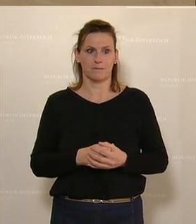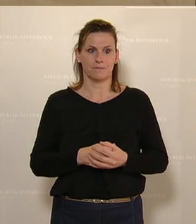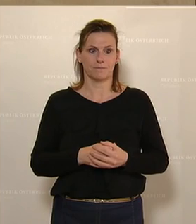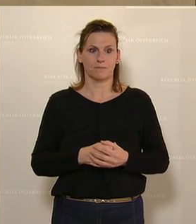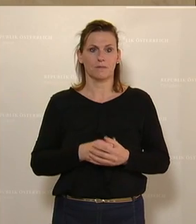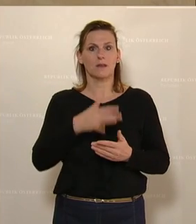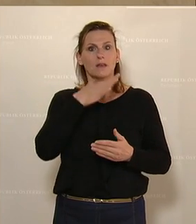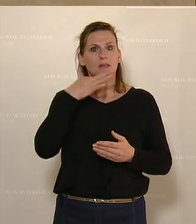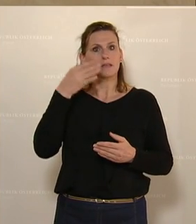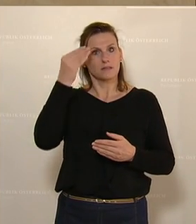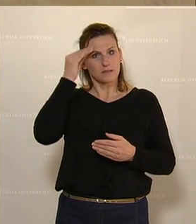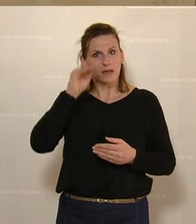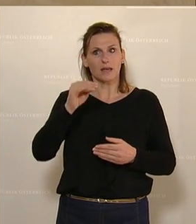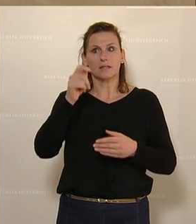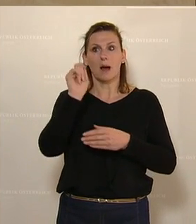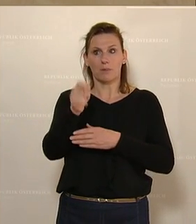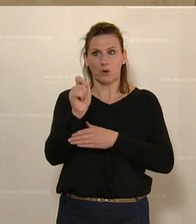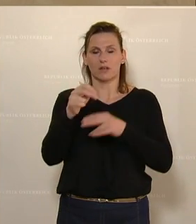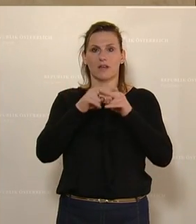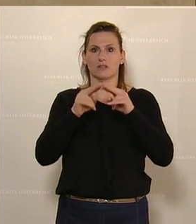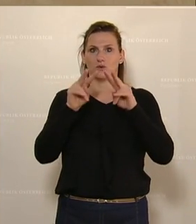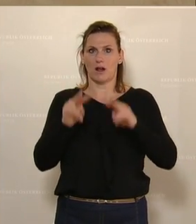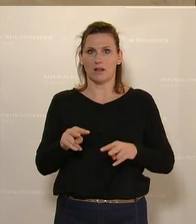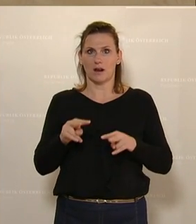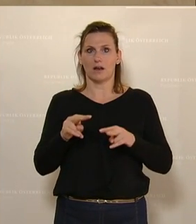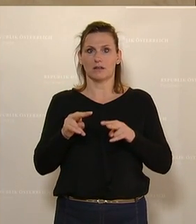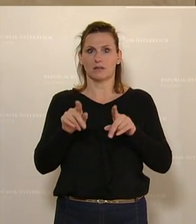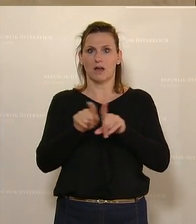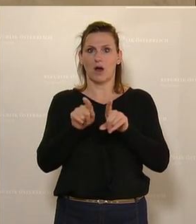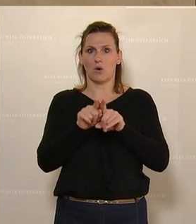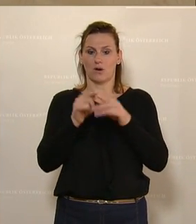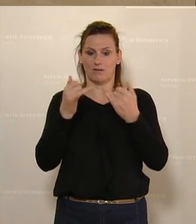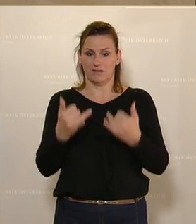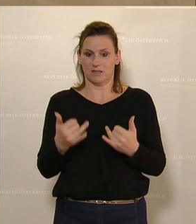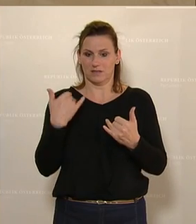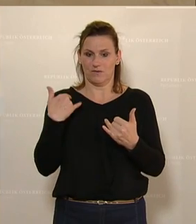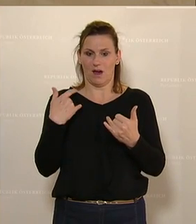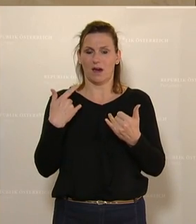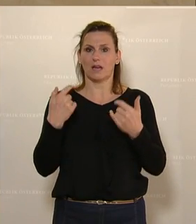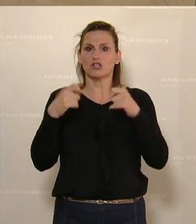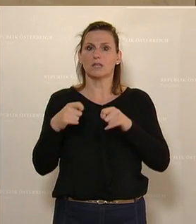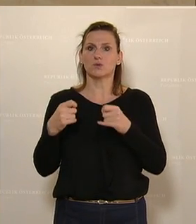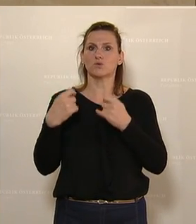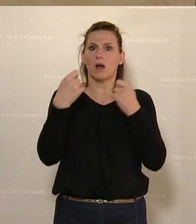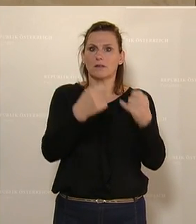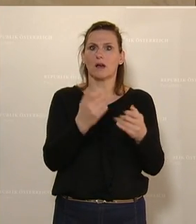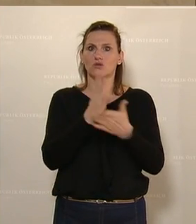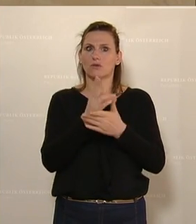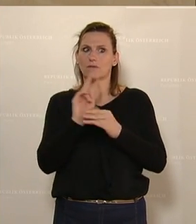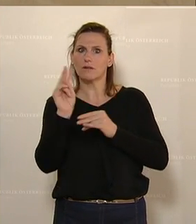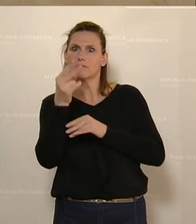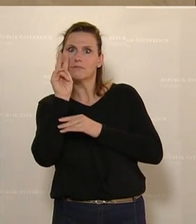sehr geehrter Herr Abgeordneter, der Nationalrat hat mit diesem Entschließungsantrag mit Sicherheit Weitblick bewiesen